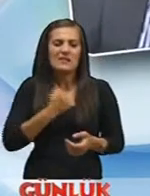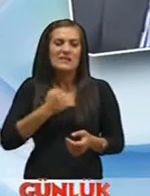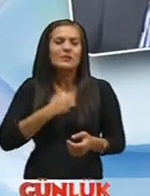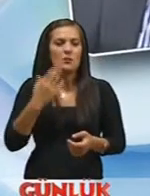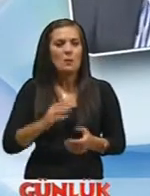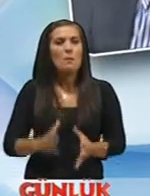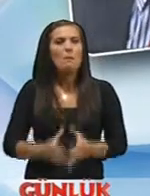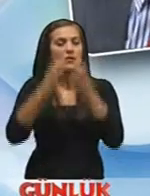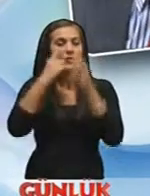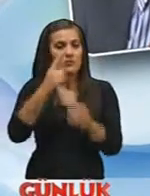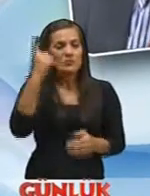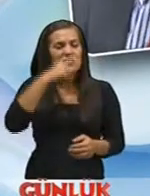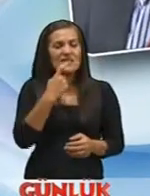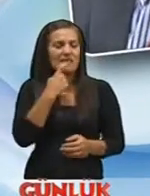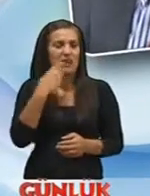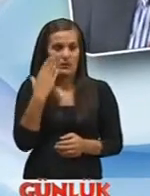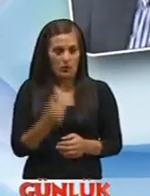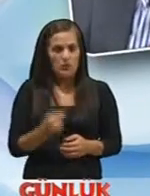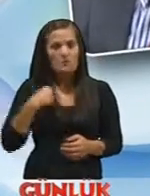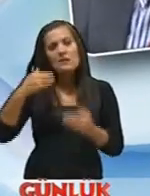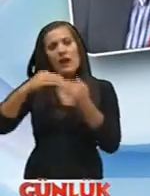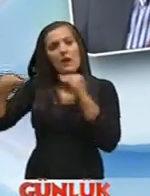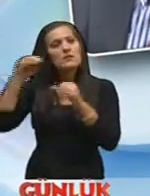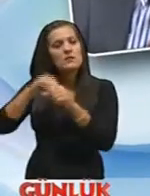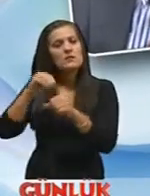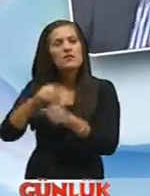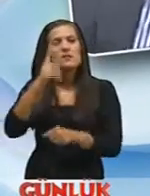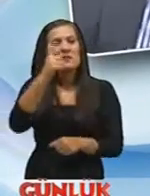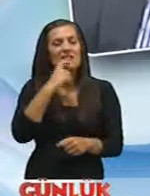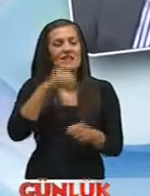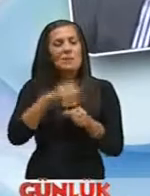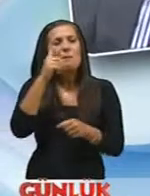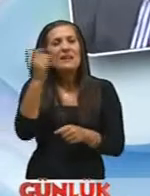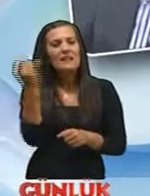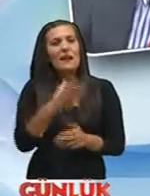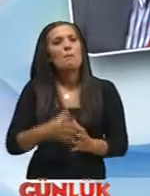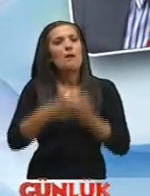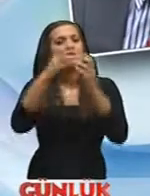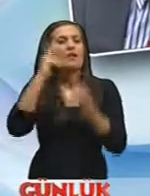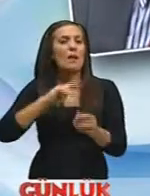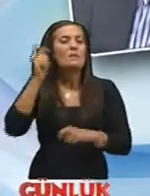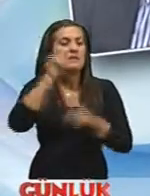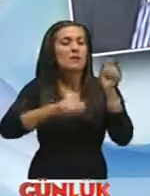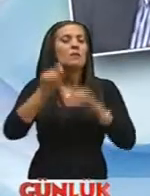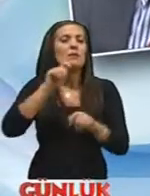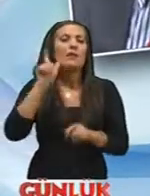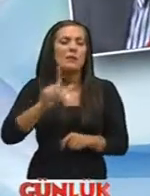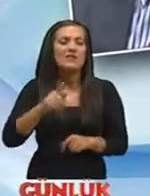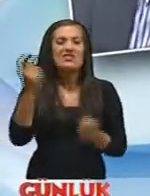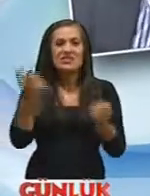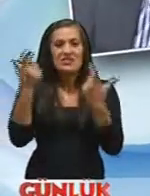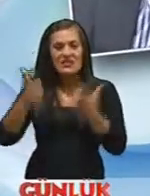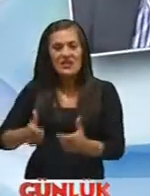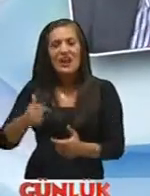bacadan dolayı zehirlenmeler oluyor biz halkımızı yılda en az bir kere bacasını temizletmeyi öneriyoruz iş yerleri de